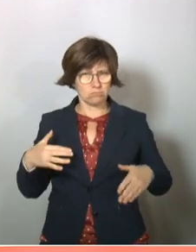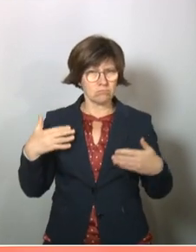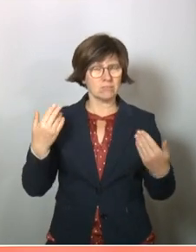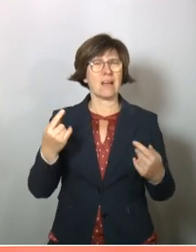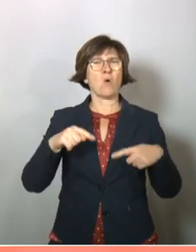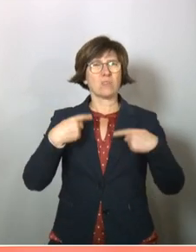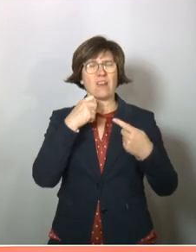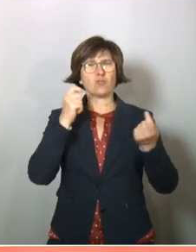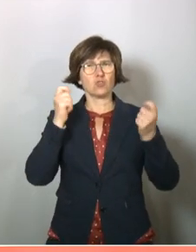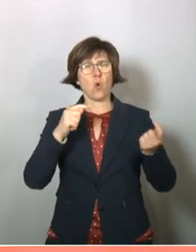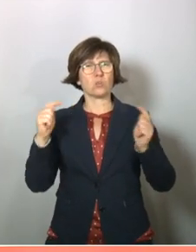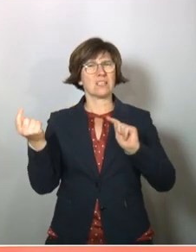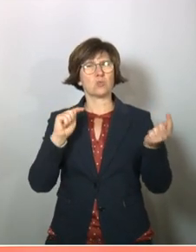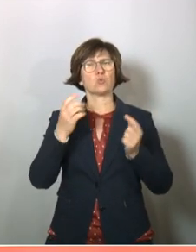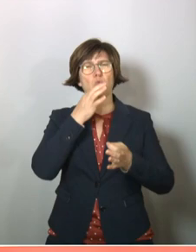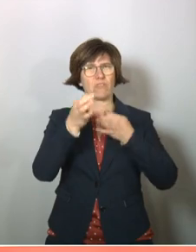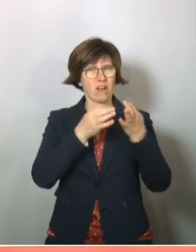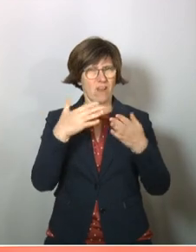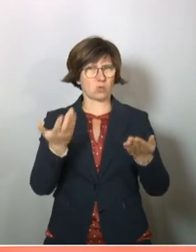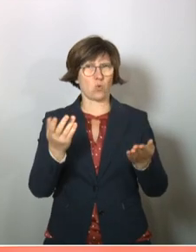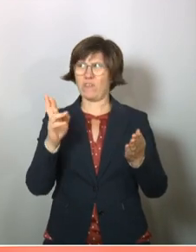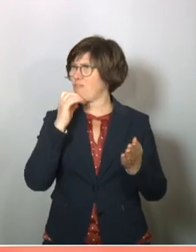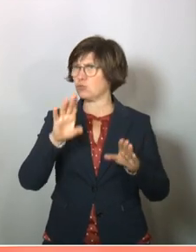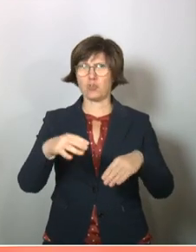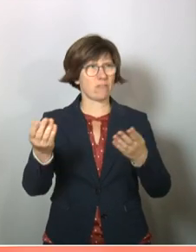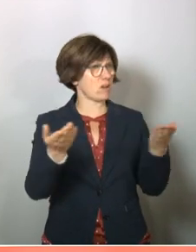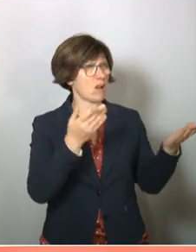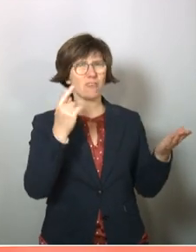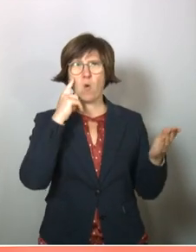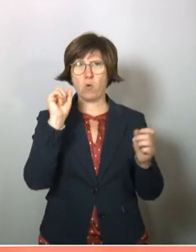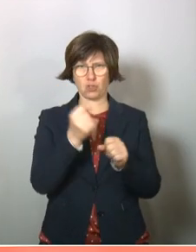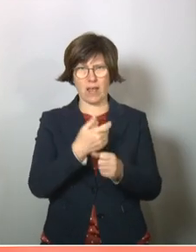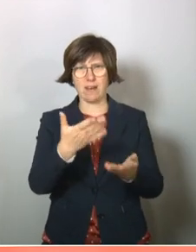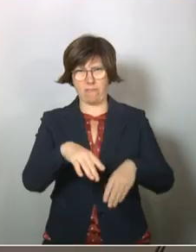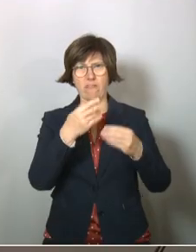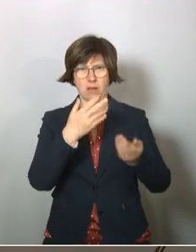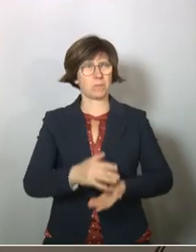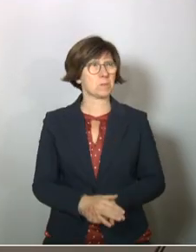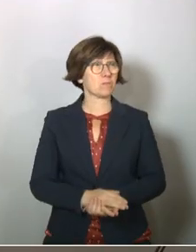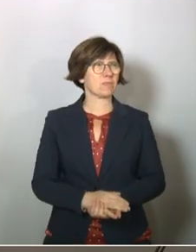und dann werden daran Fragen anschließen. Ich weiß nicht, wer beginnen möchte. Frau Augstein, möchten Sie beginnen? Bitte sehr.